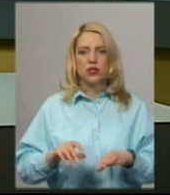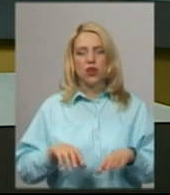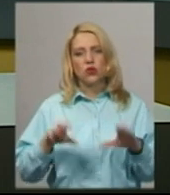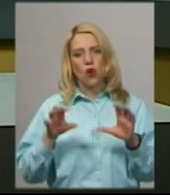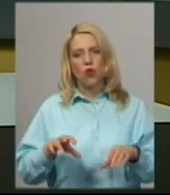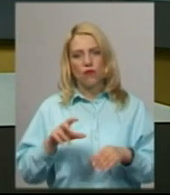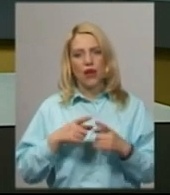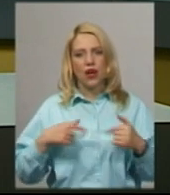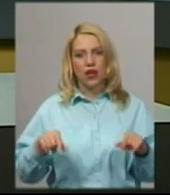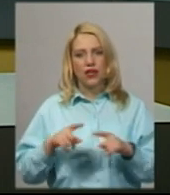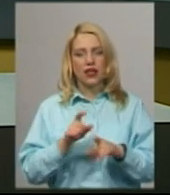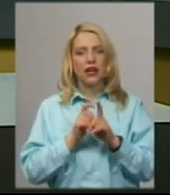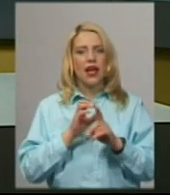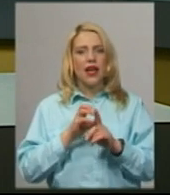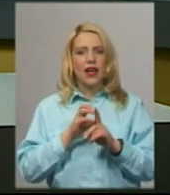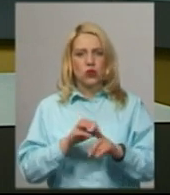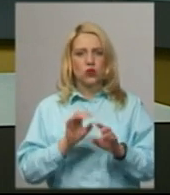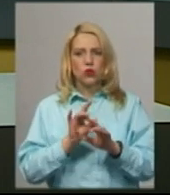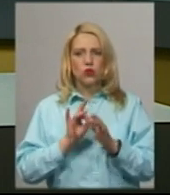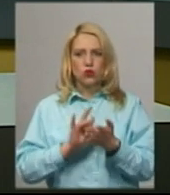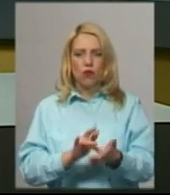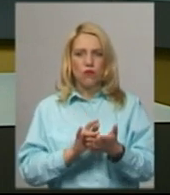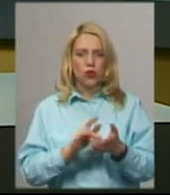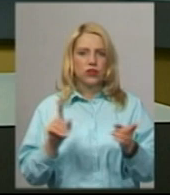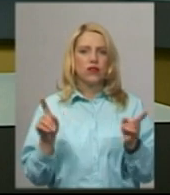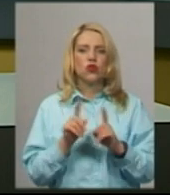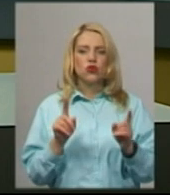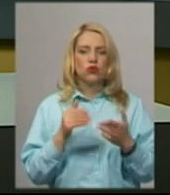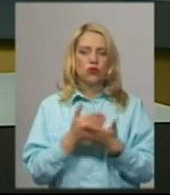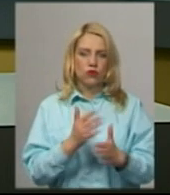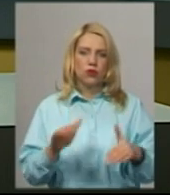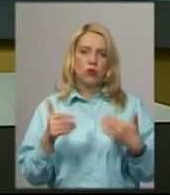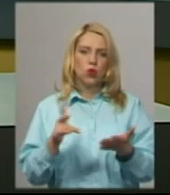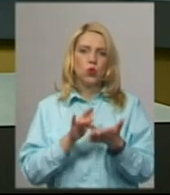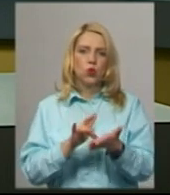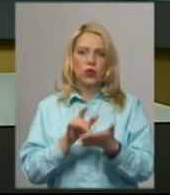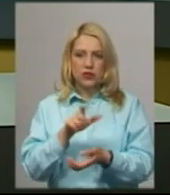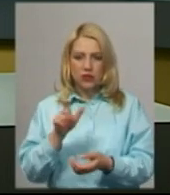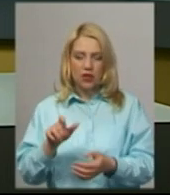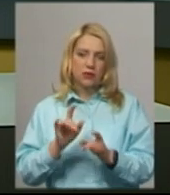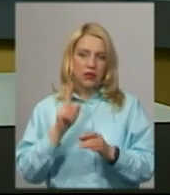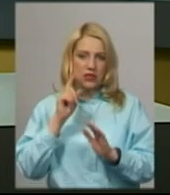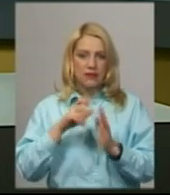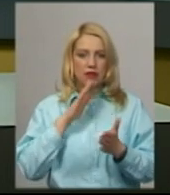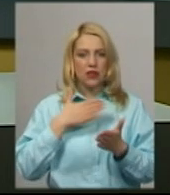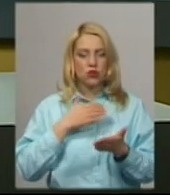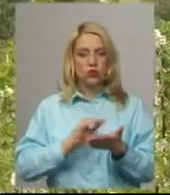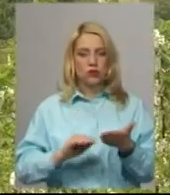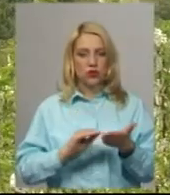Кам'янця-Подільського Регіна Мержієвська. Що нового запропонують туристам цього сезону, дізнавалась Леся Боровець.